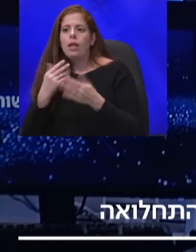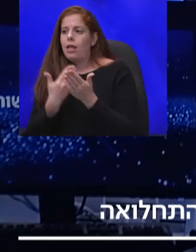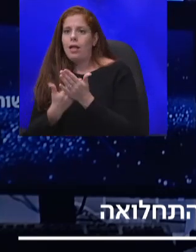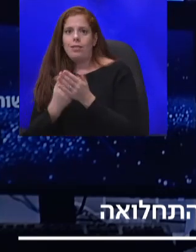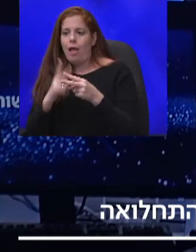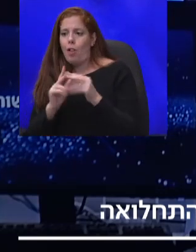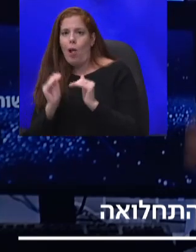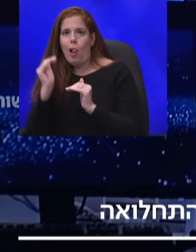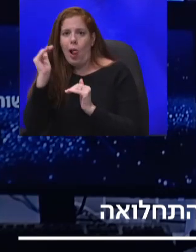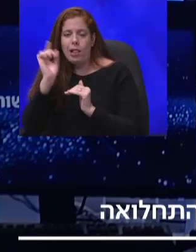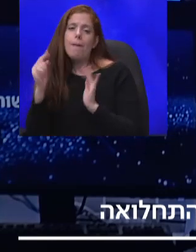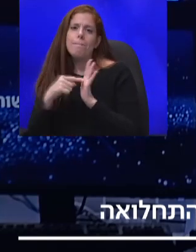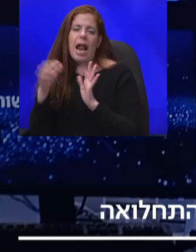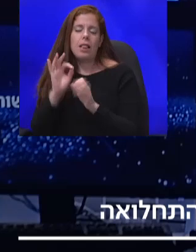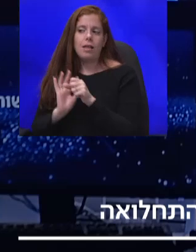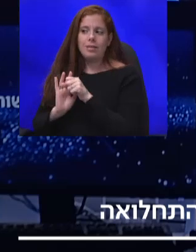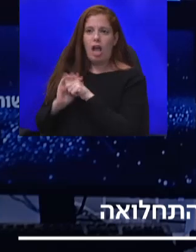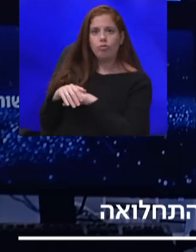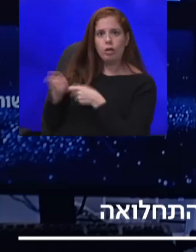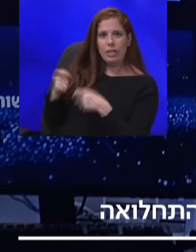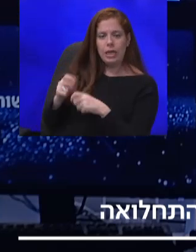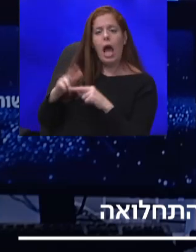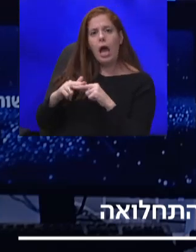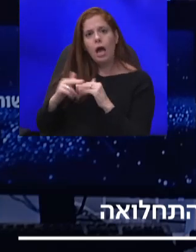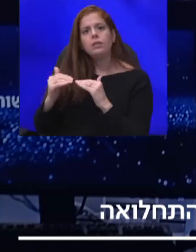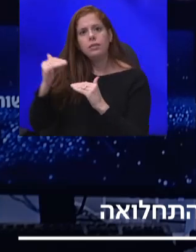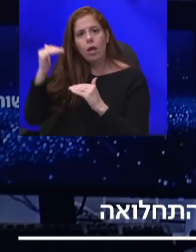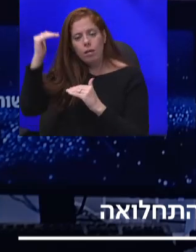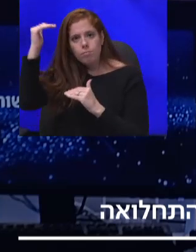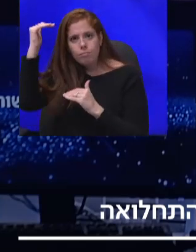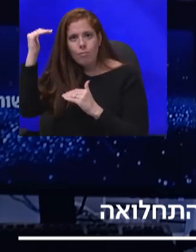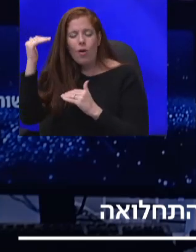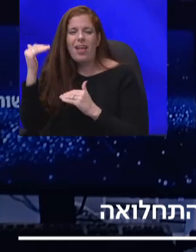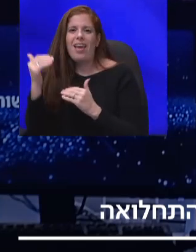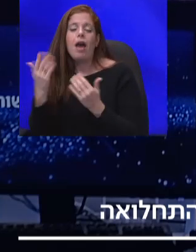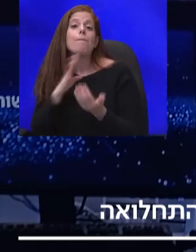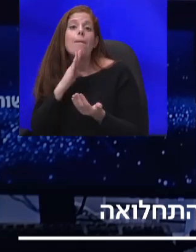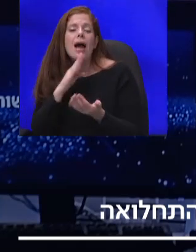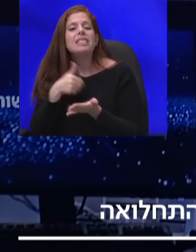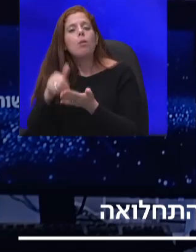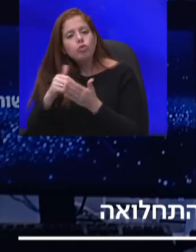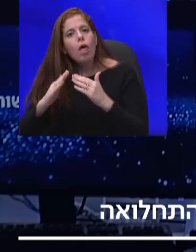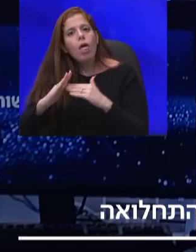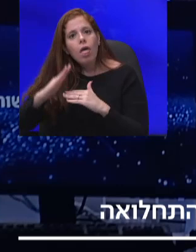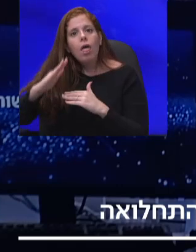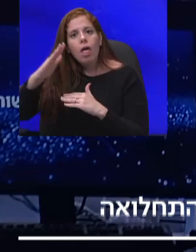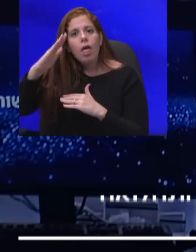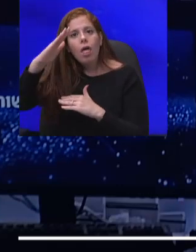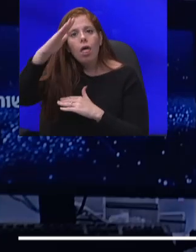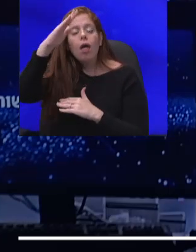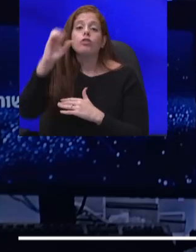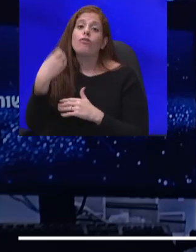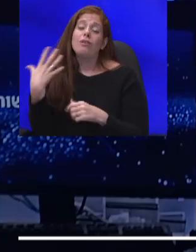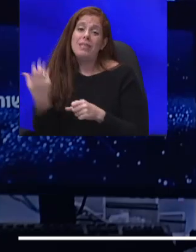מה הבעיה? שזה מטפס, וזה ממשיך לטפס. ואם יצליחו עדיין להחזיק את זה בצורה מינורית מסוימת, כלומר,